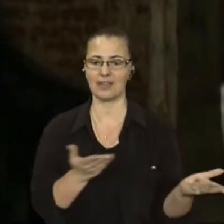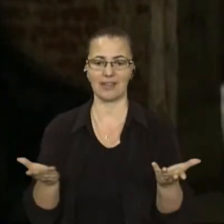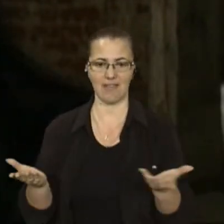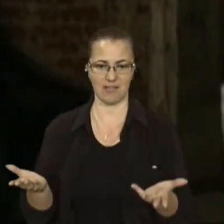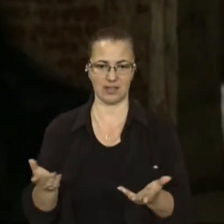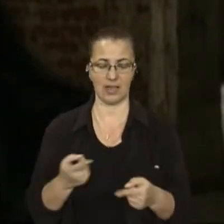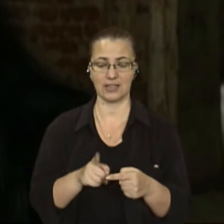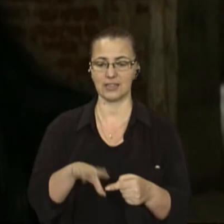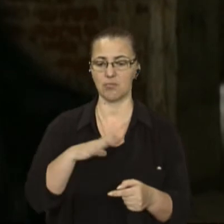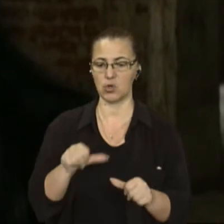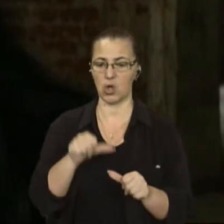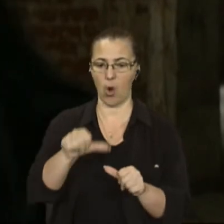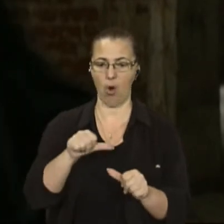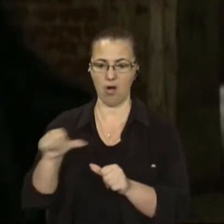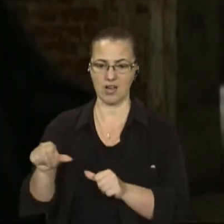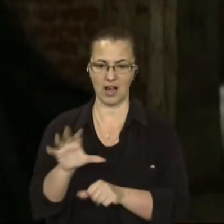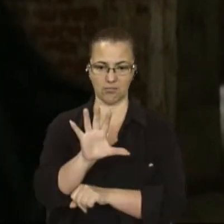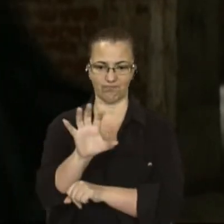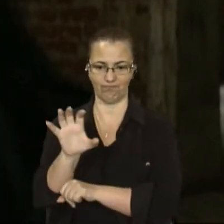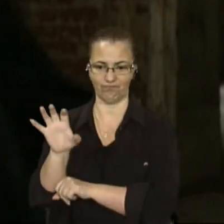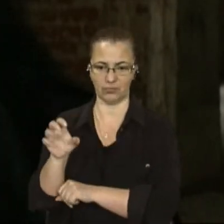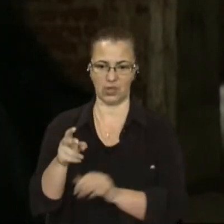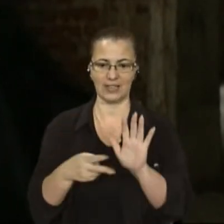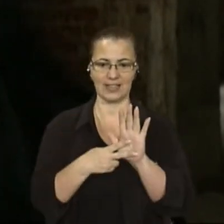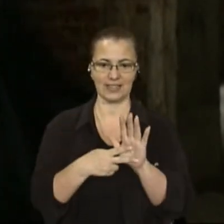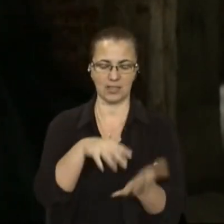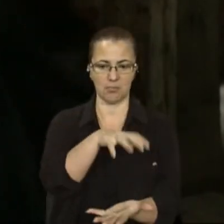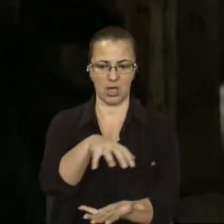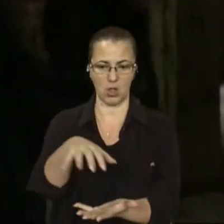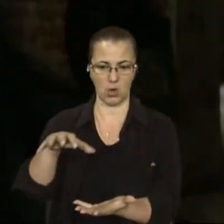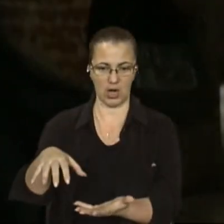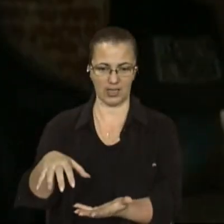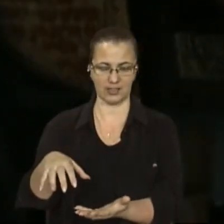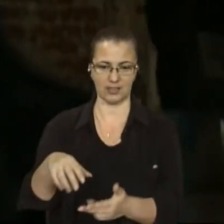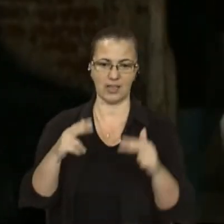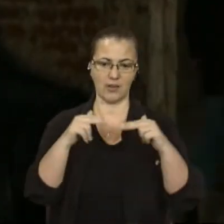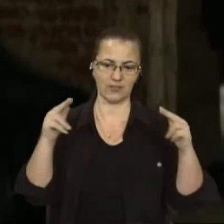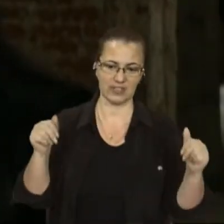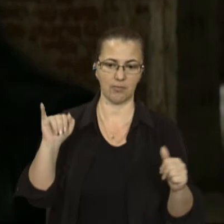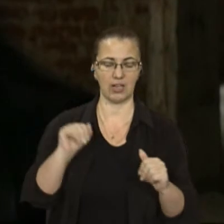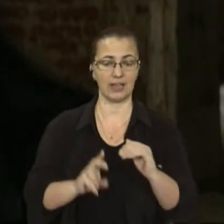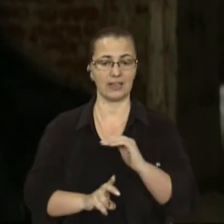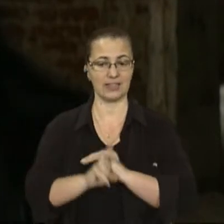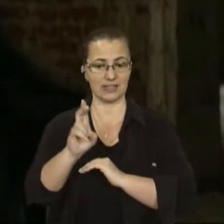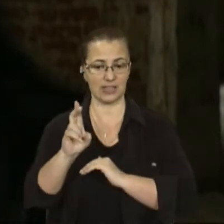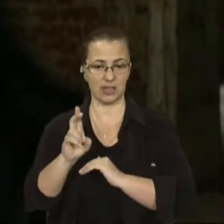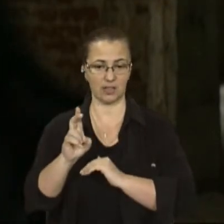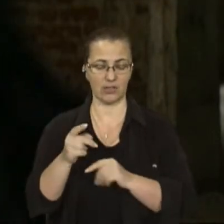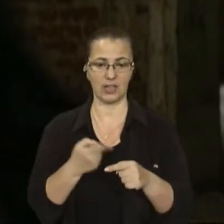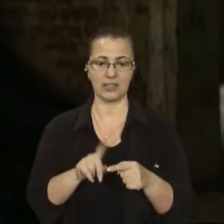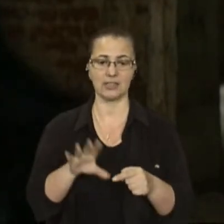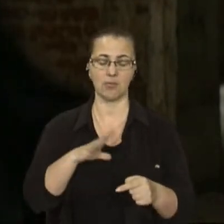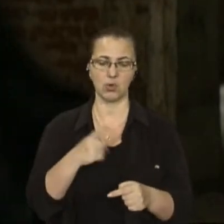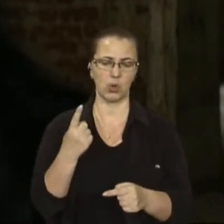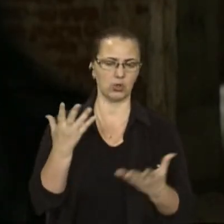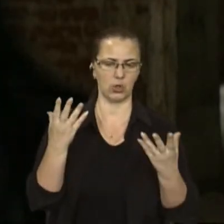окремі твори відзнімалися на семи локаціях, в семи замках і церквах. Це були одноденні